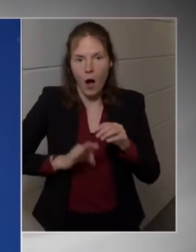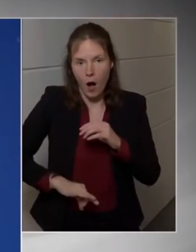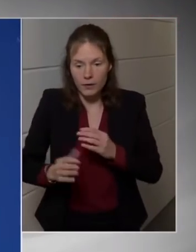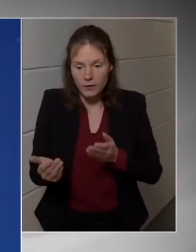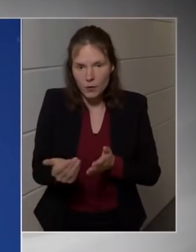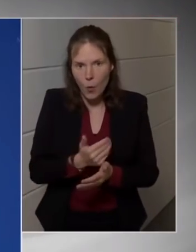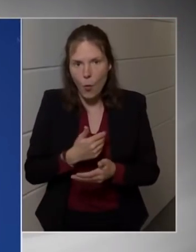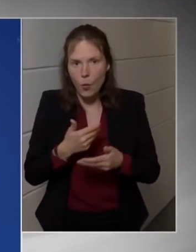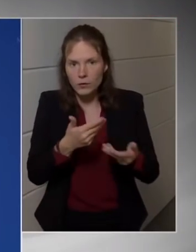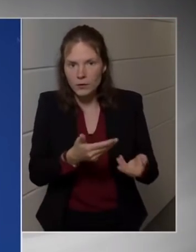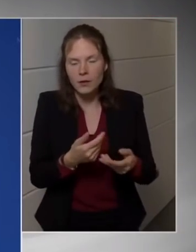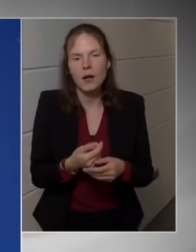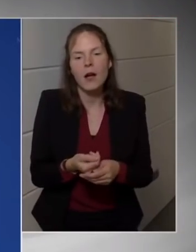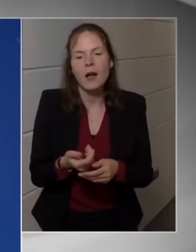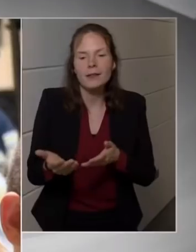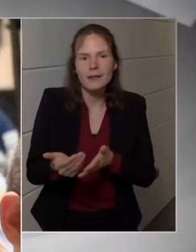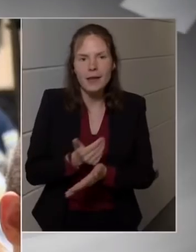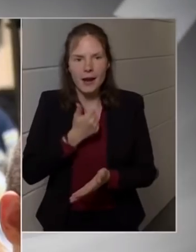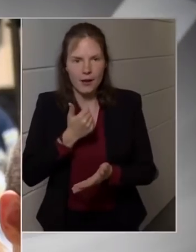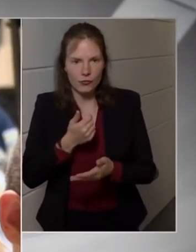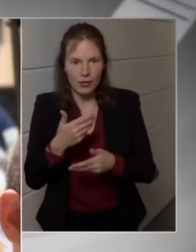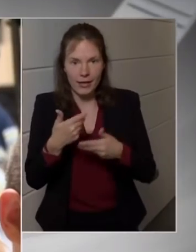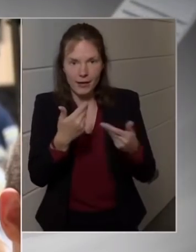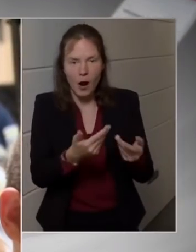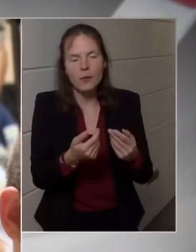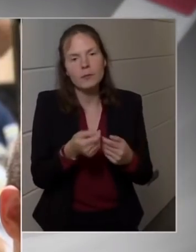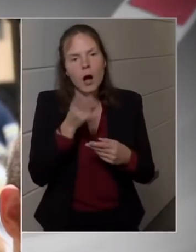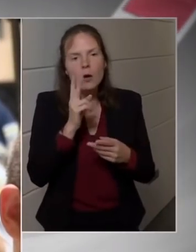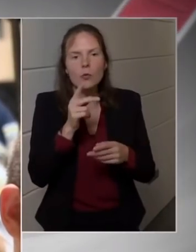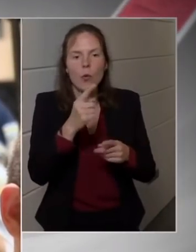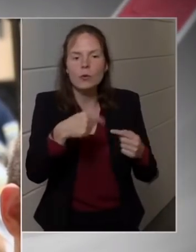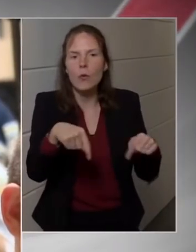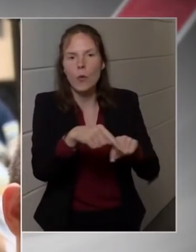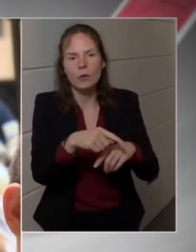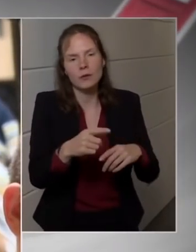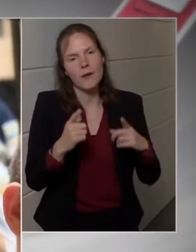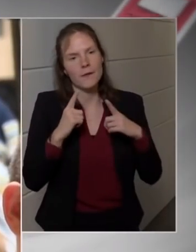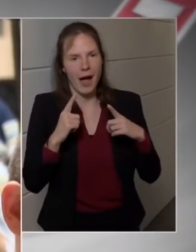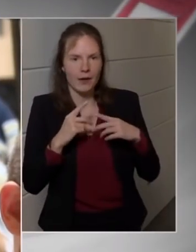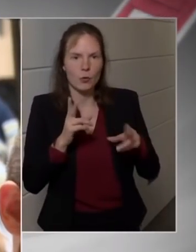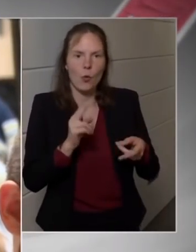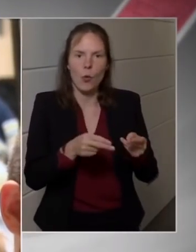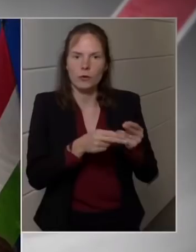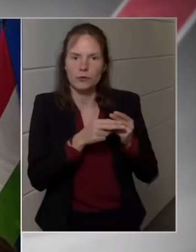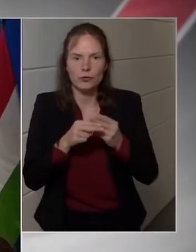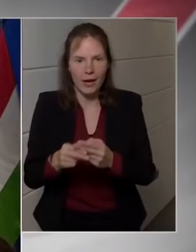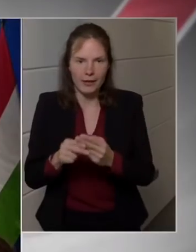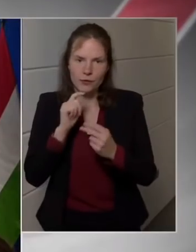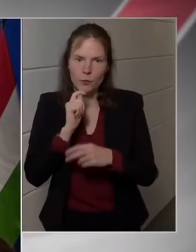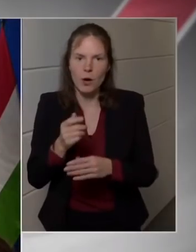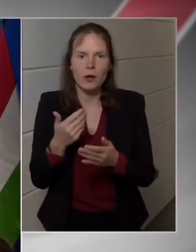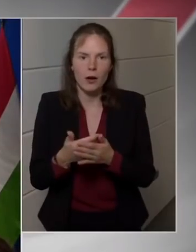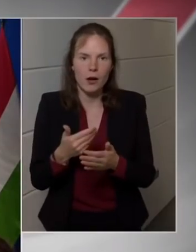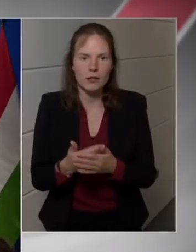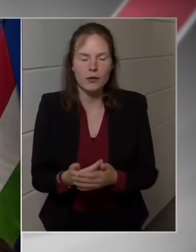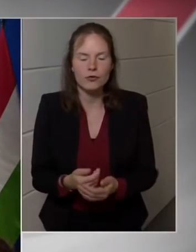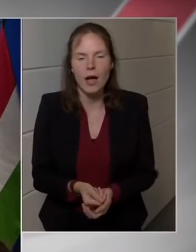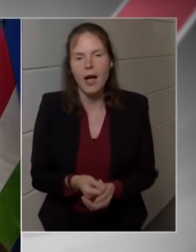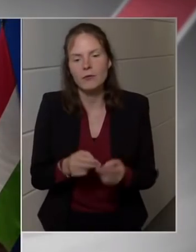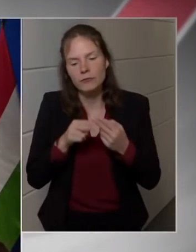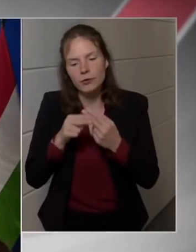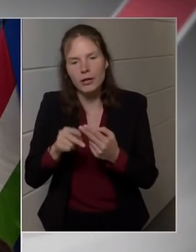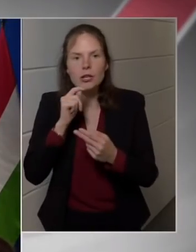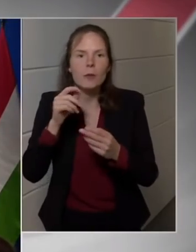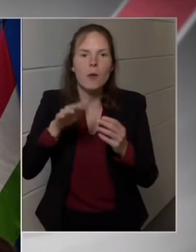gondoljuk, hogy ebben a nehéz helyzetben az árak emelkedéséből, a kamatok emelkedéséből következőleg haszonra,